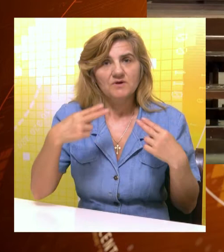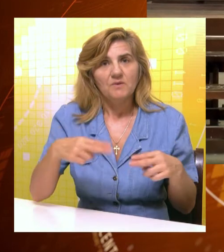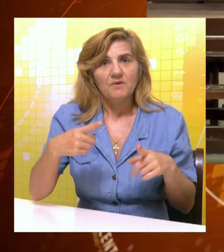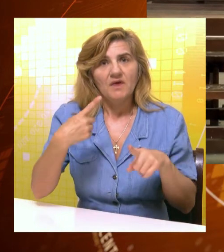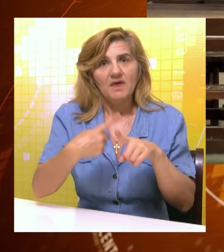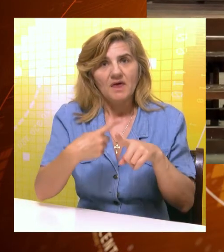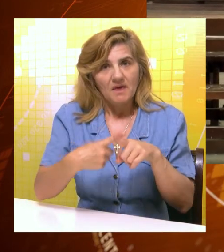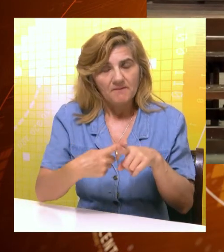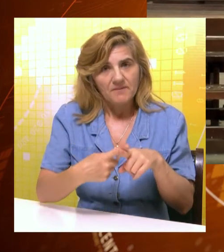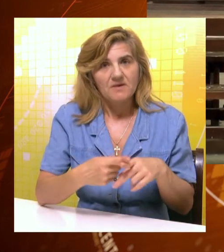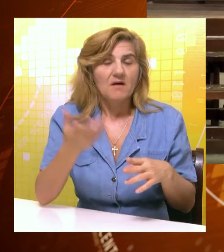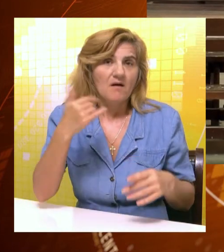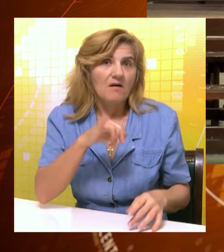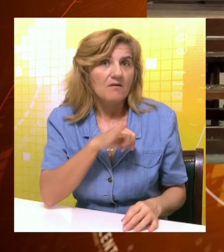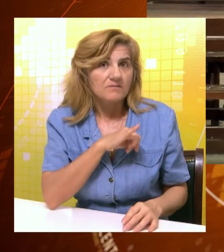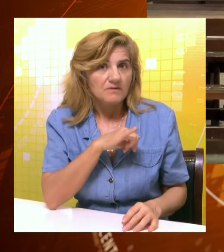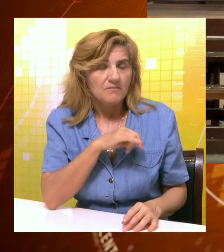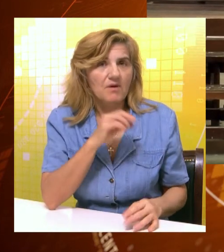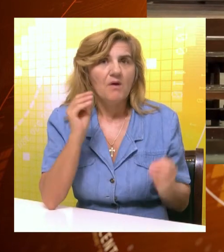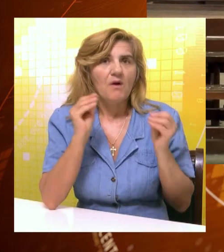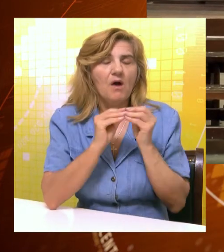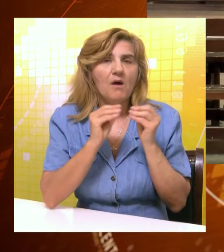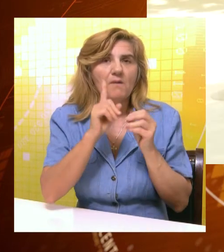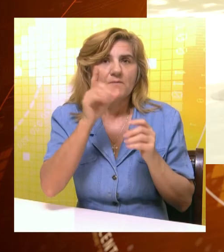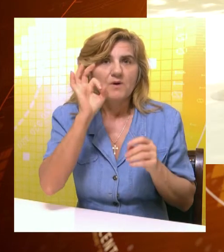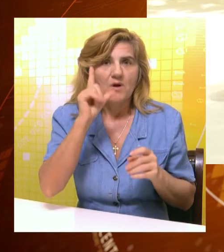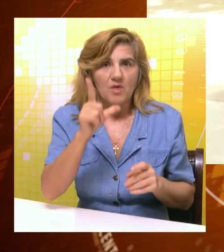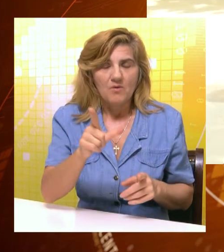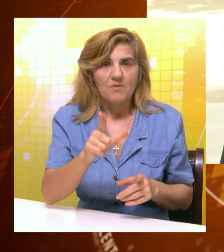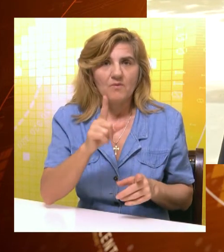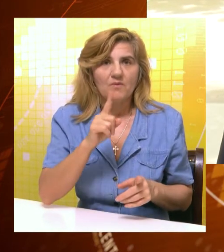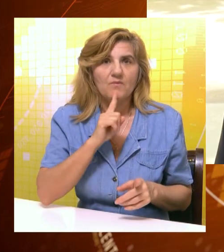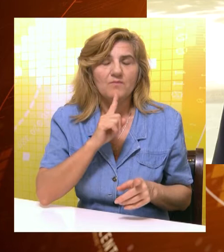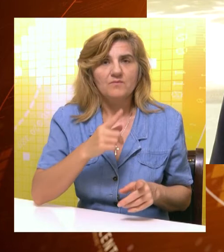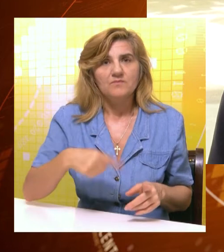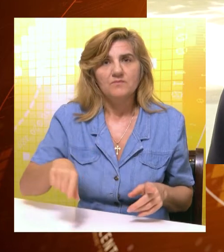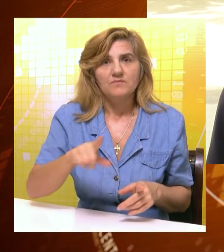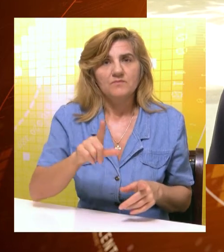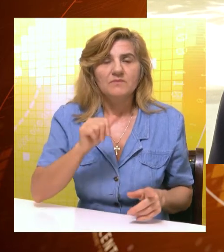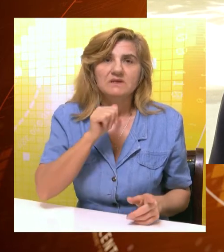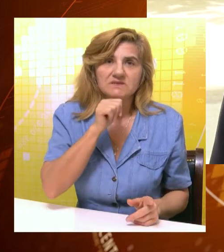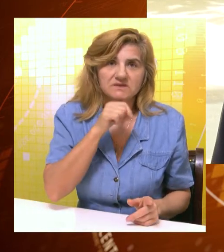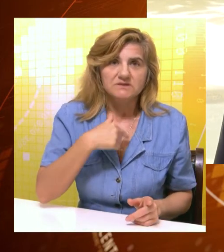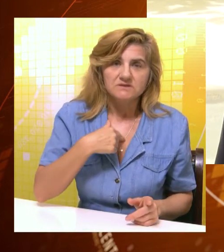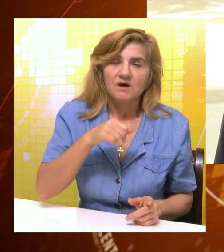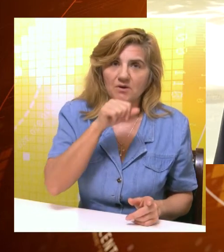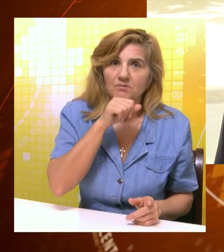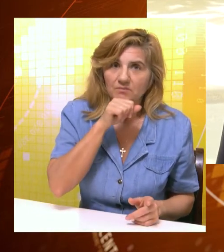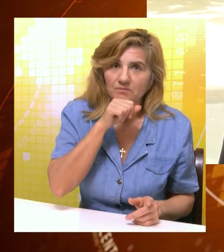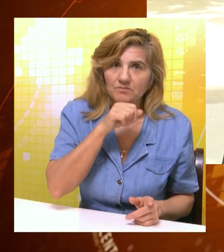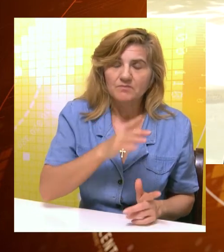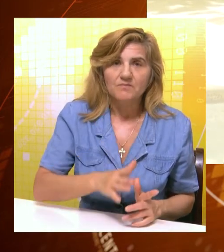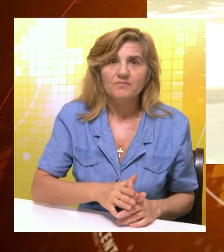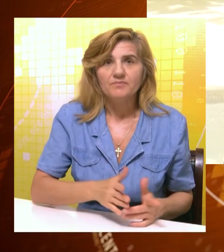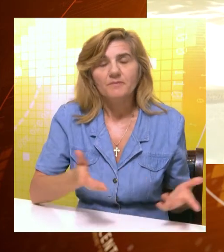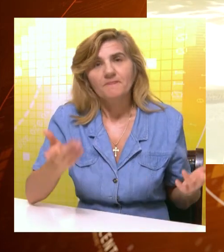godine tokom školovanja, a najzanimljivija im je bila biologija. Najzanimljivijim je definicijom bila istoria, moj omiljeni predmet